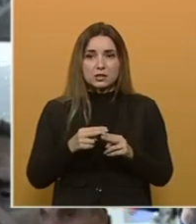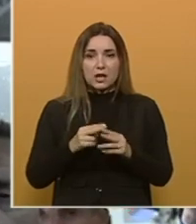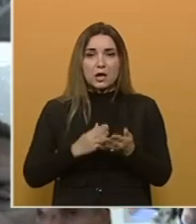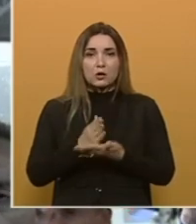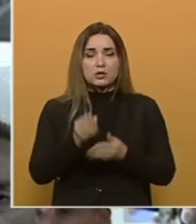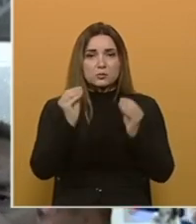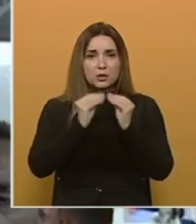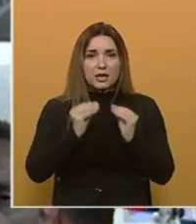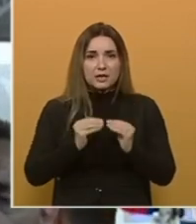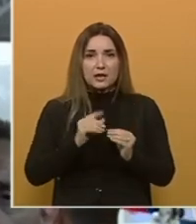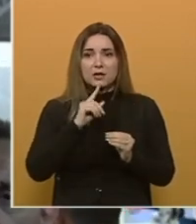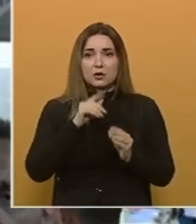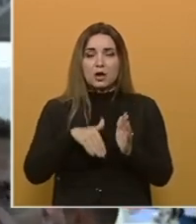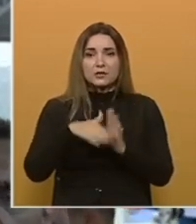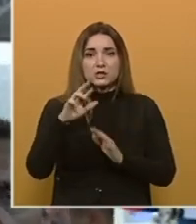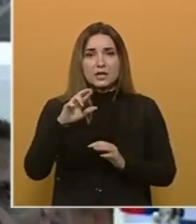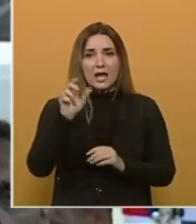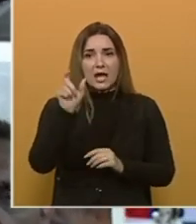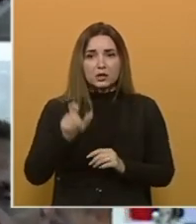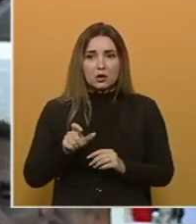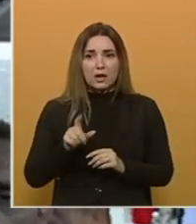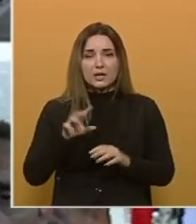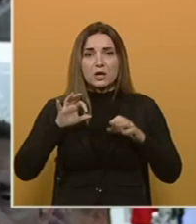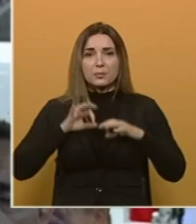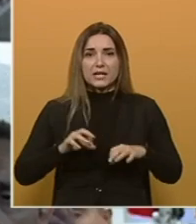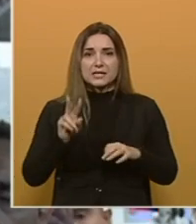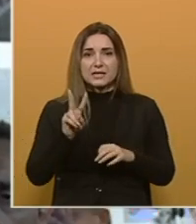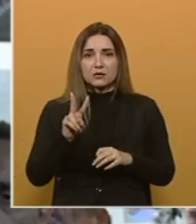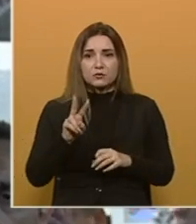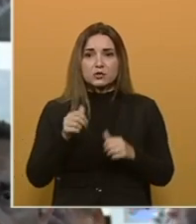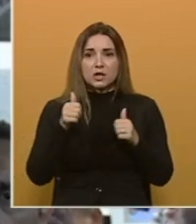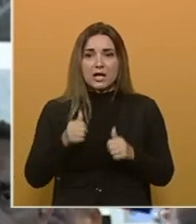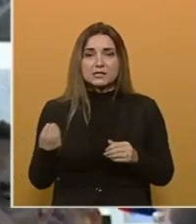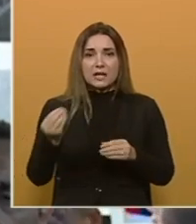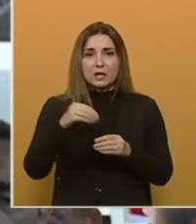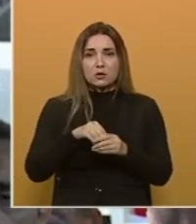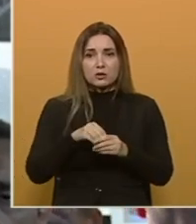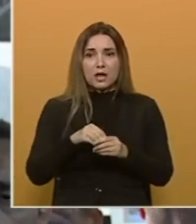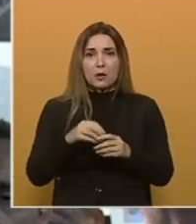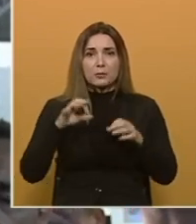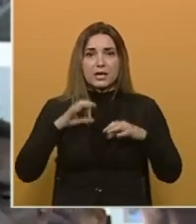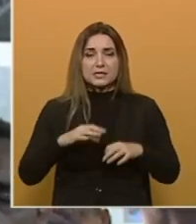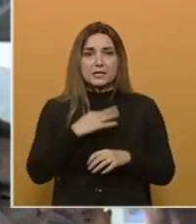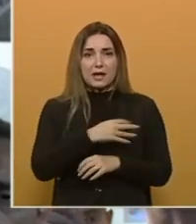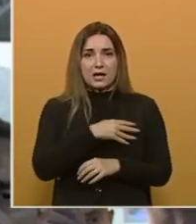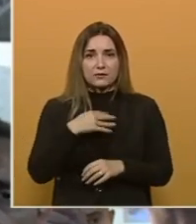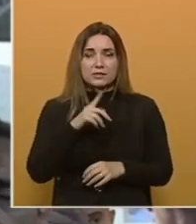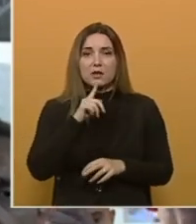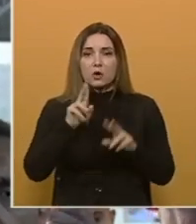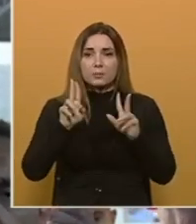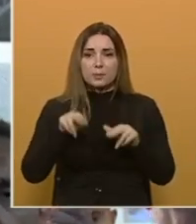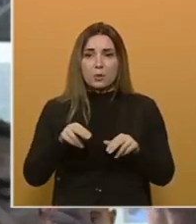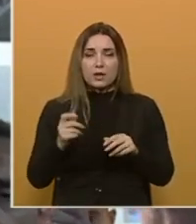modeliranje koje bi učinio Erdogan i predsjednik Vučić, a sad bi dodao i predsjednika Hrvatske Milanovića koji bi mogli